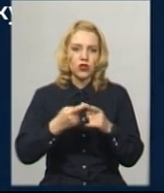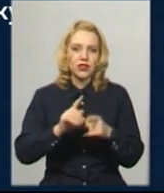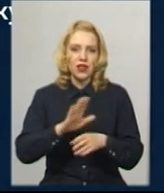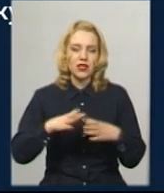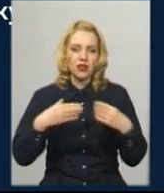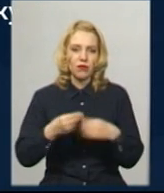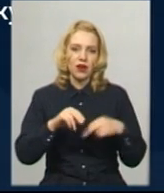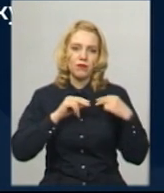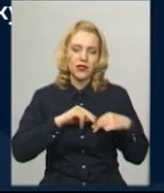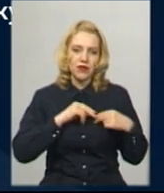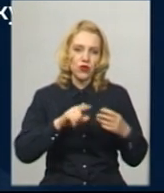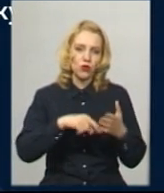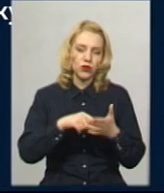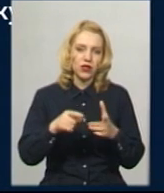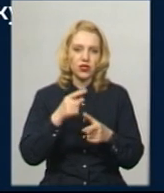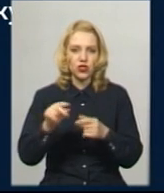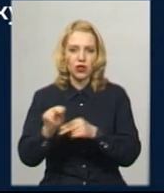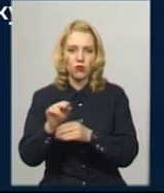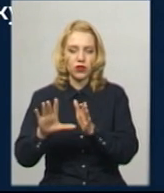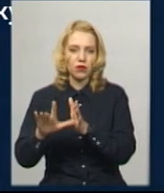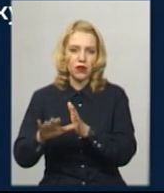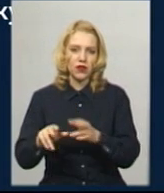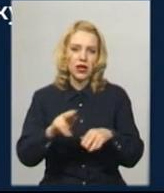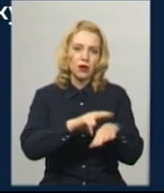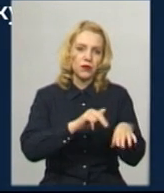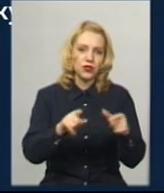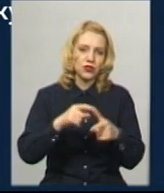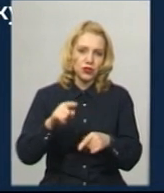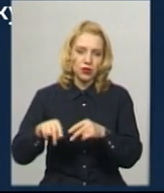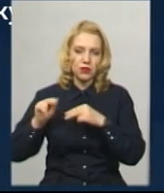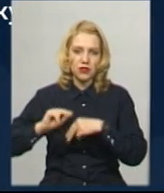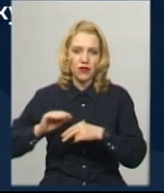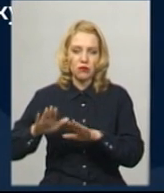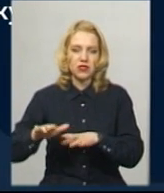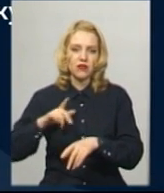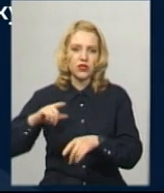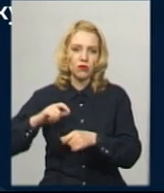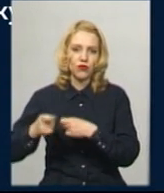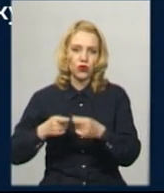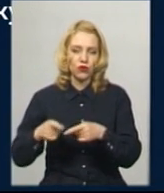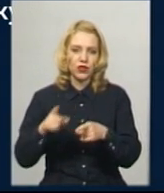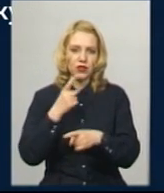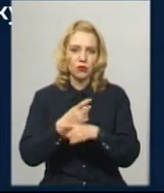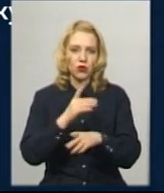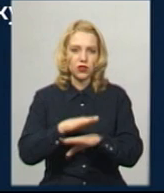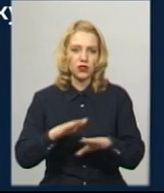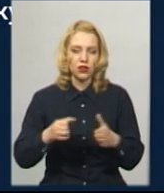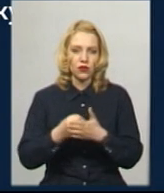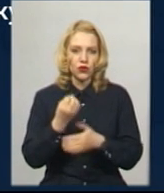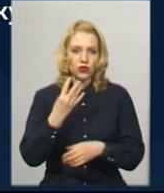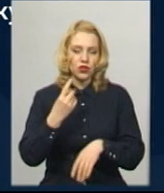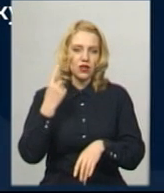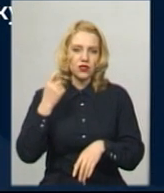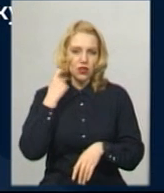працівники комунальних чи ремонтних бригад, правоохоронці чи працівники місцевого саморядування. Забороняється дітям до 14 років